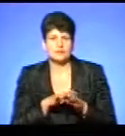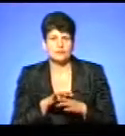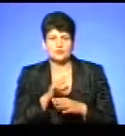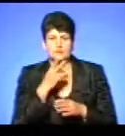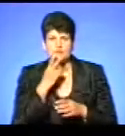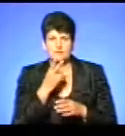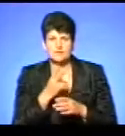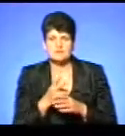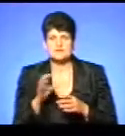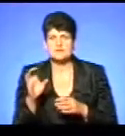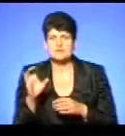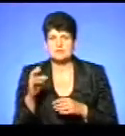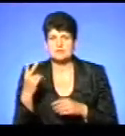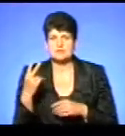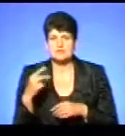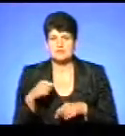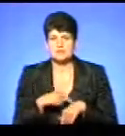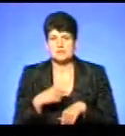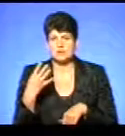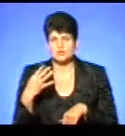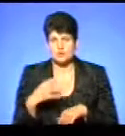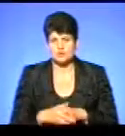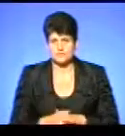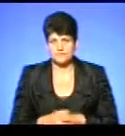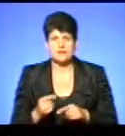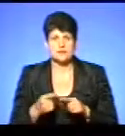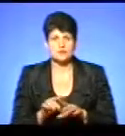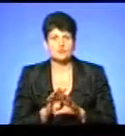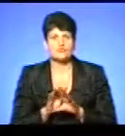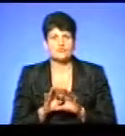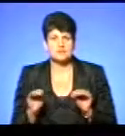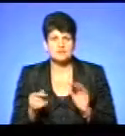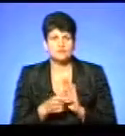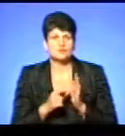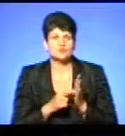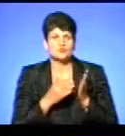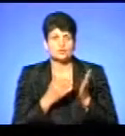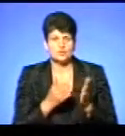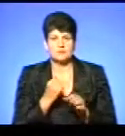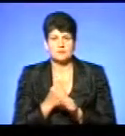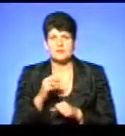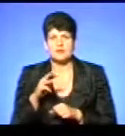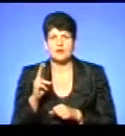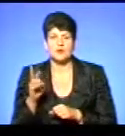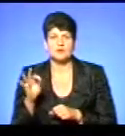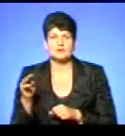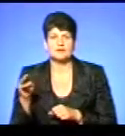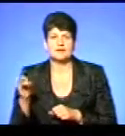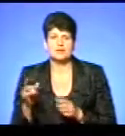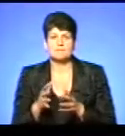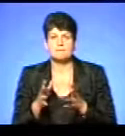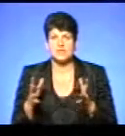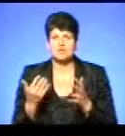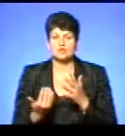дивіться в середу о 20.40. На цьому у мене все. У студії працювала Марія Котенко. Більше